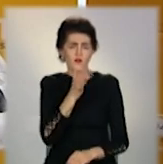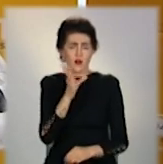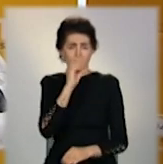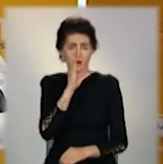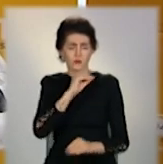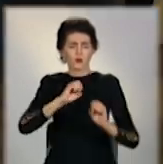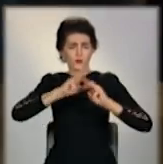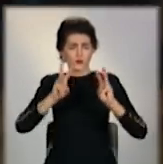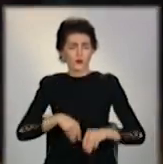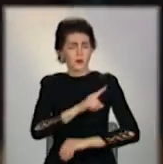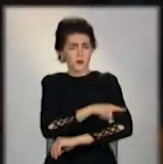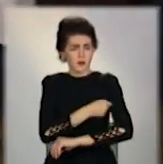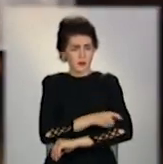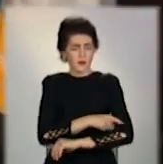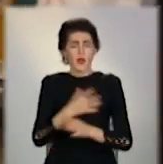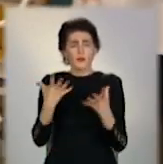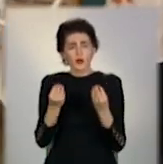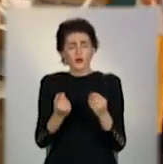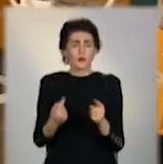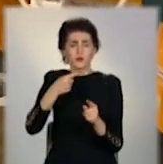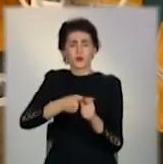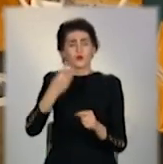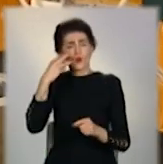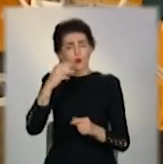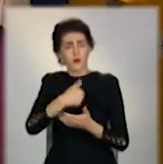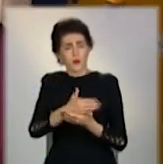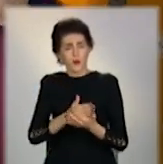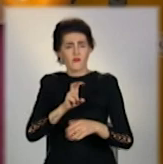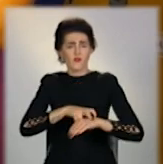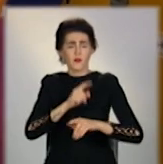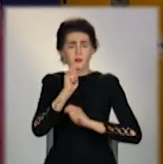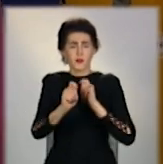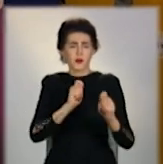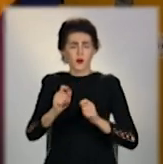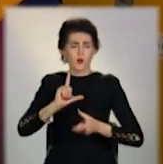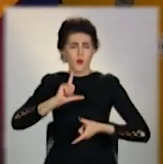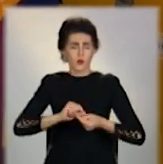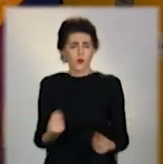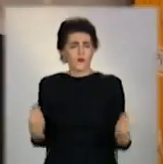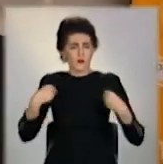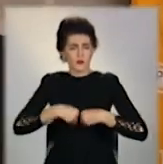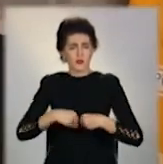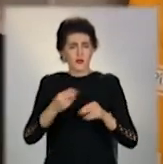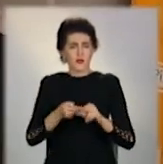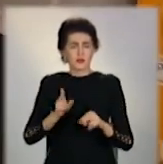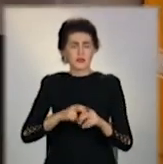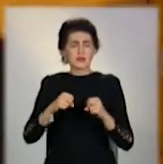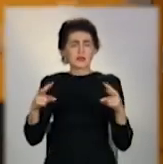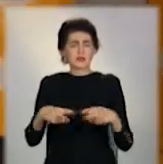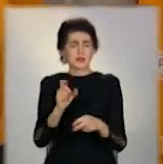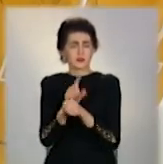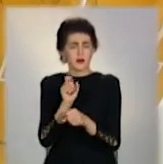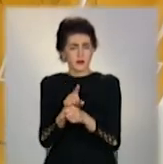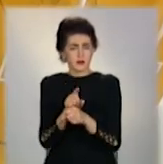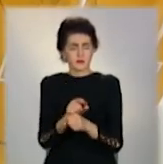лікарні. Окрім сучасного обладнання, лікарі отримали подарунки і комплекти медичного одягу, пошитого за спецзамовлення.